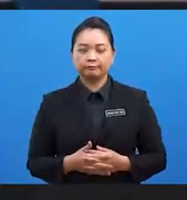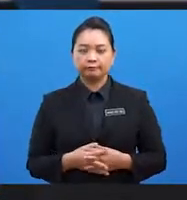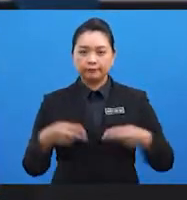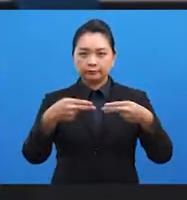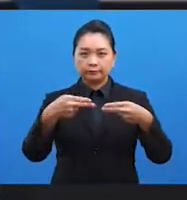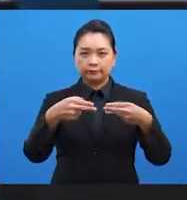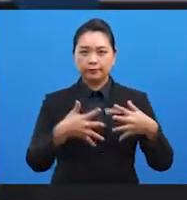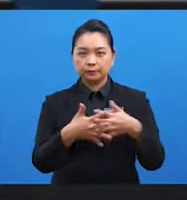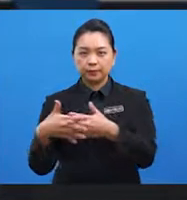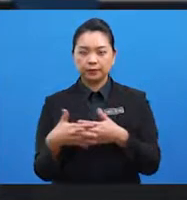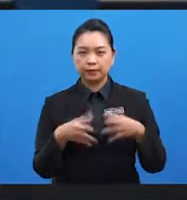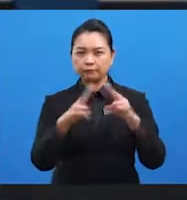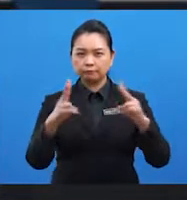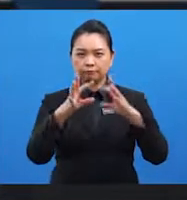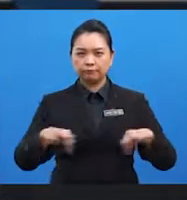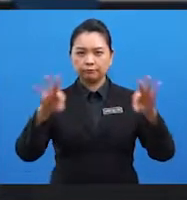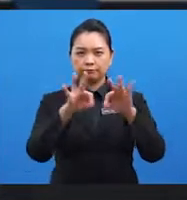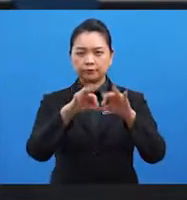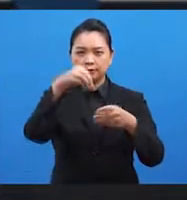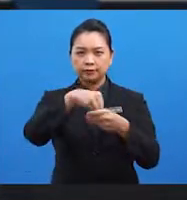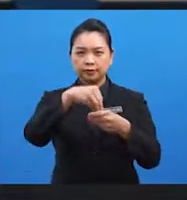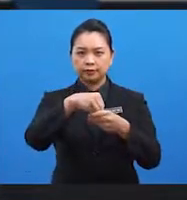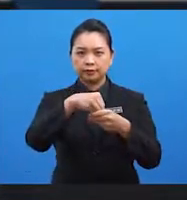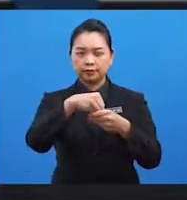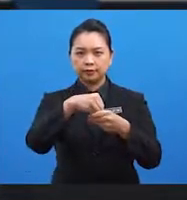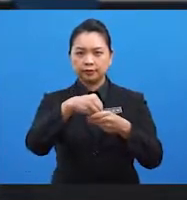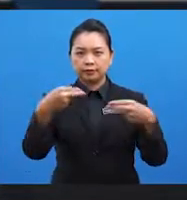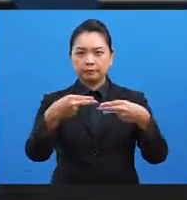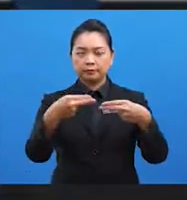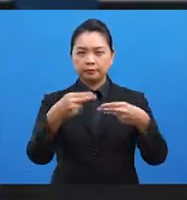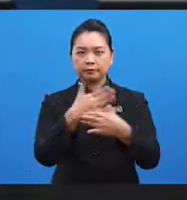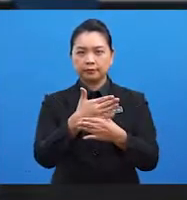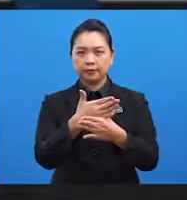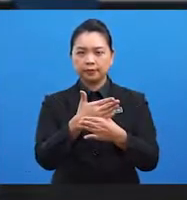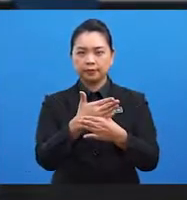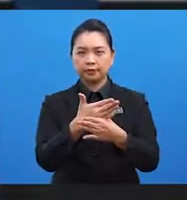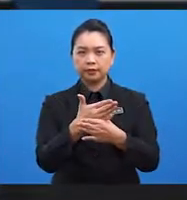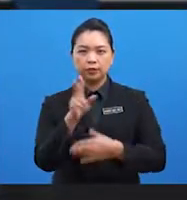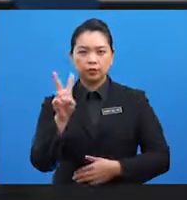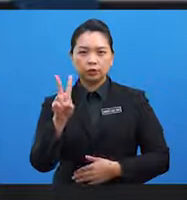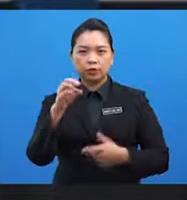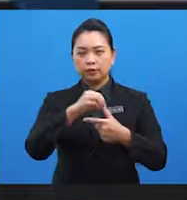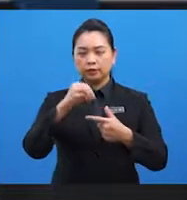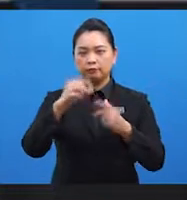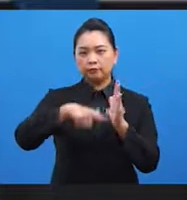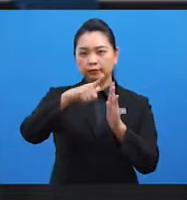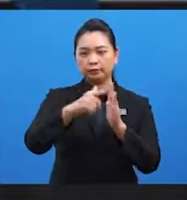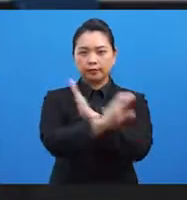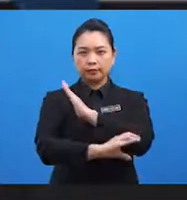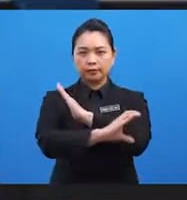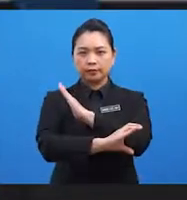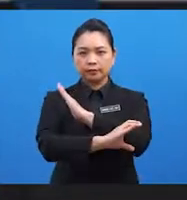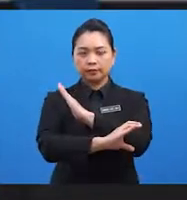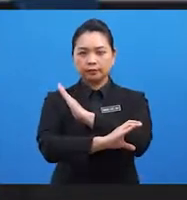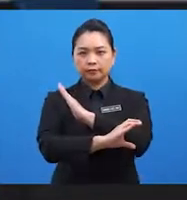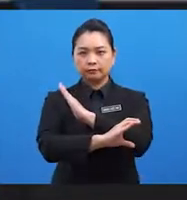antarabangsa amat penting dalam perhubungan antara dua atau lebih negara sama